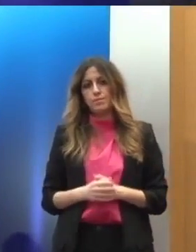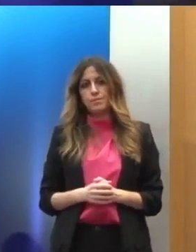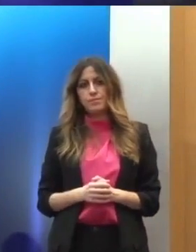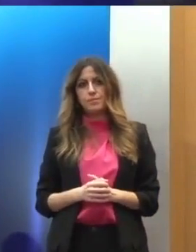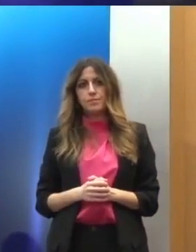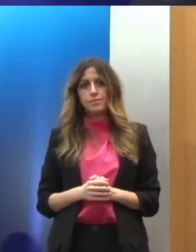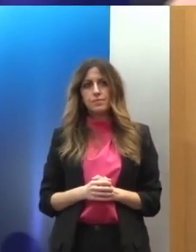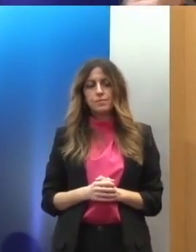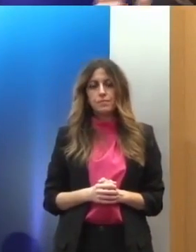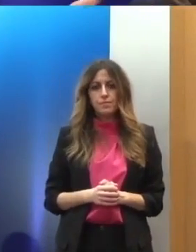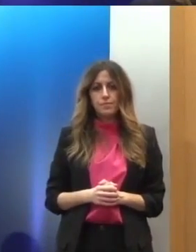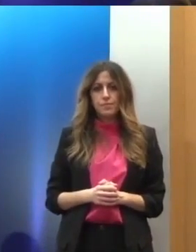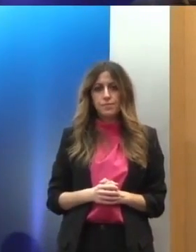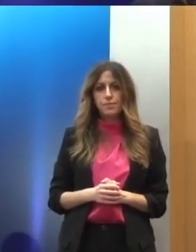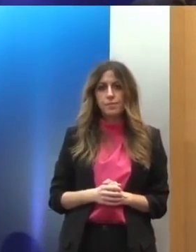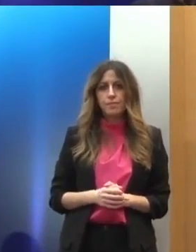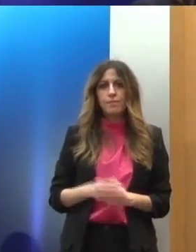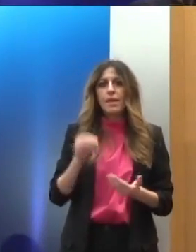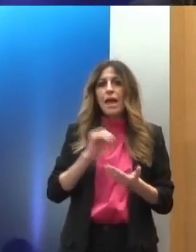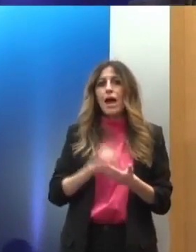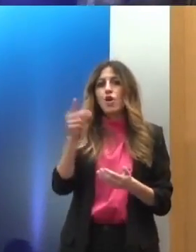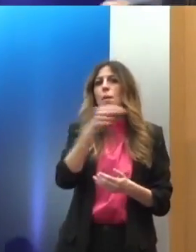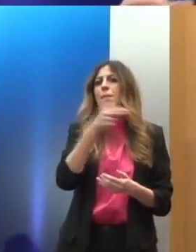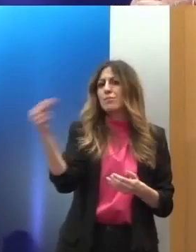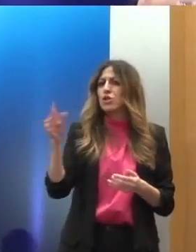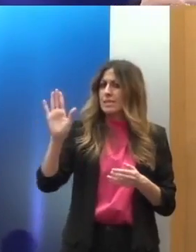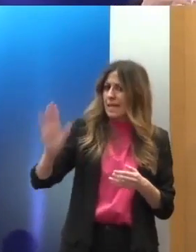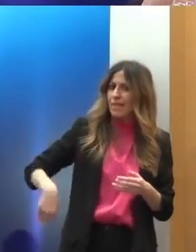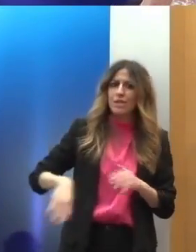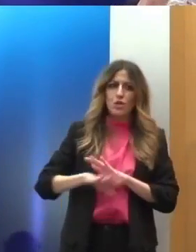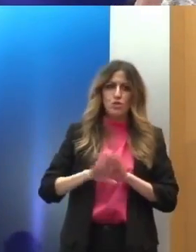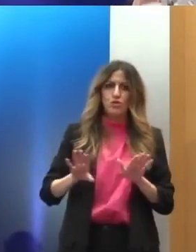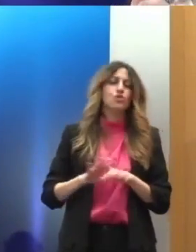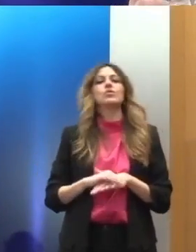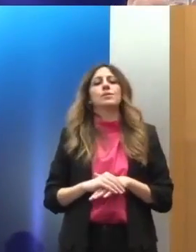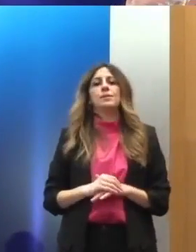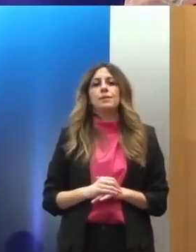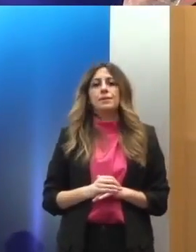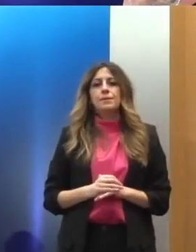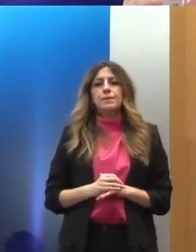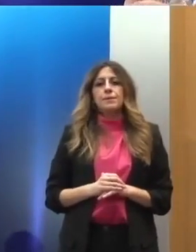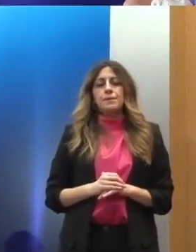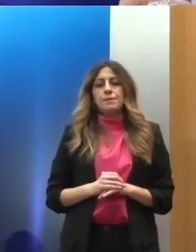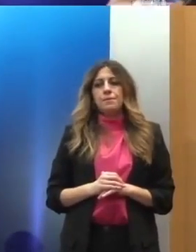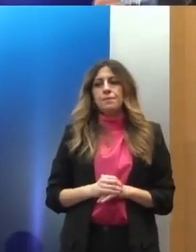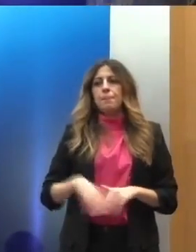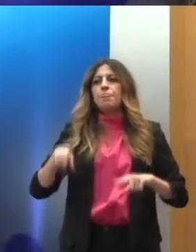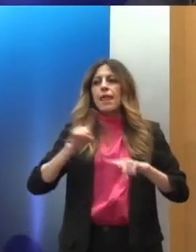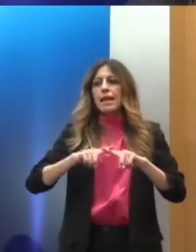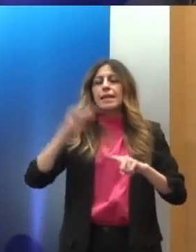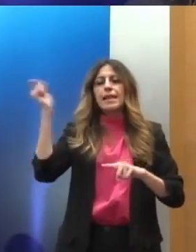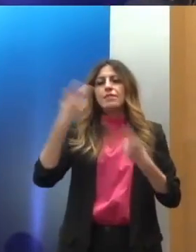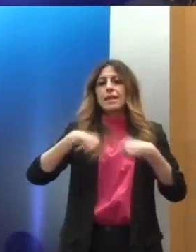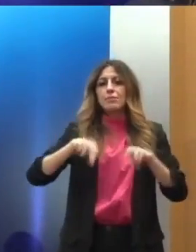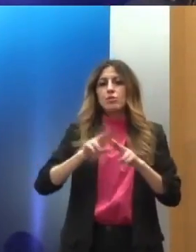Πού θέλω μια φράση ακόμα, κύριε Πρόεδρε, και καταλήγω. Για να μπορέσει η Ελληνική Εθνική Επιτροπή